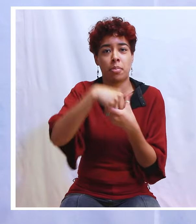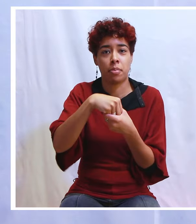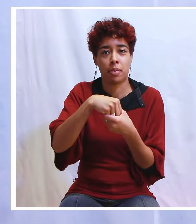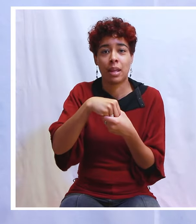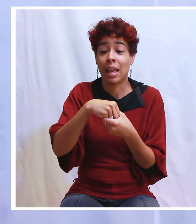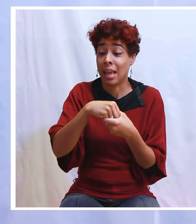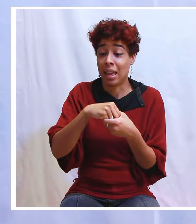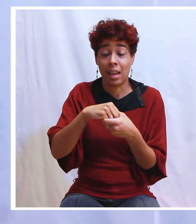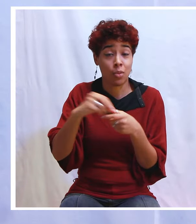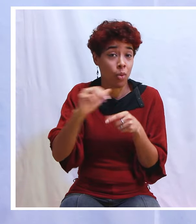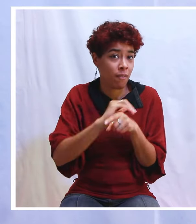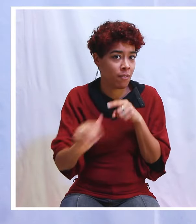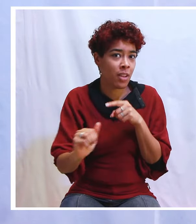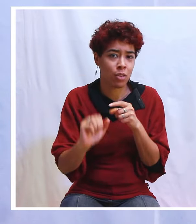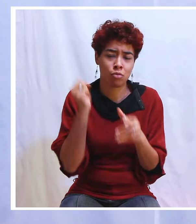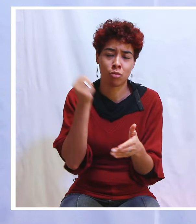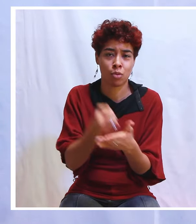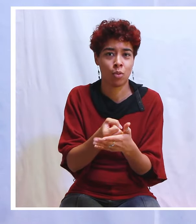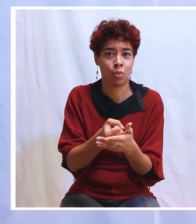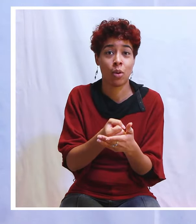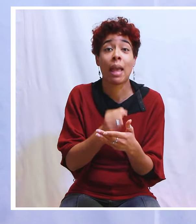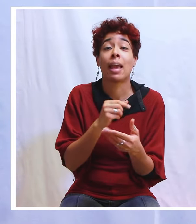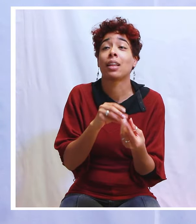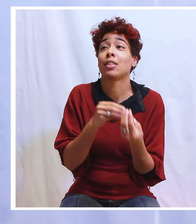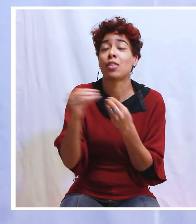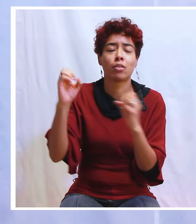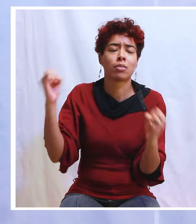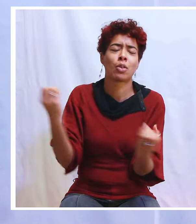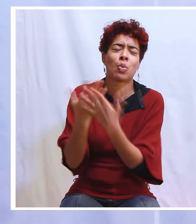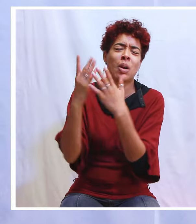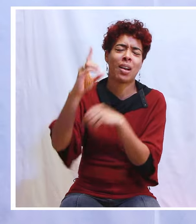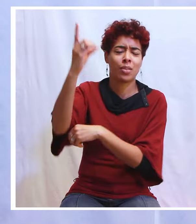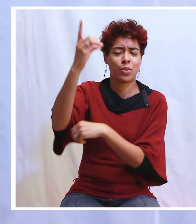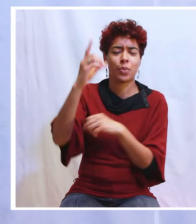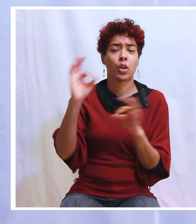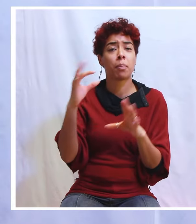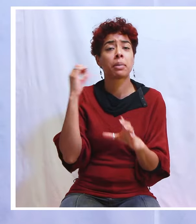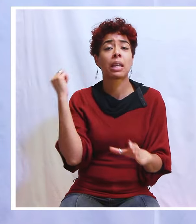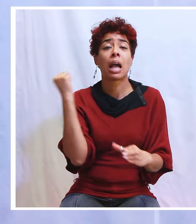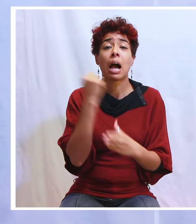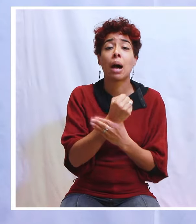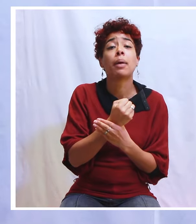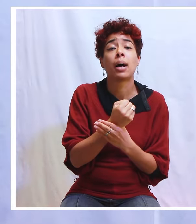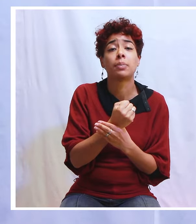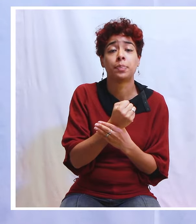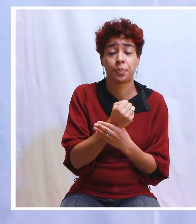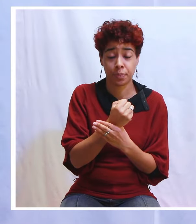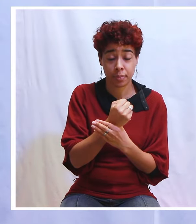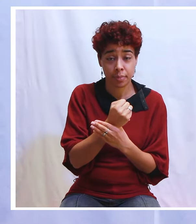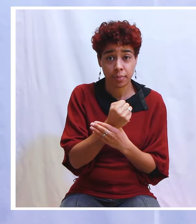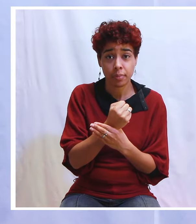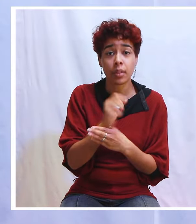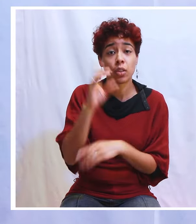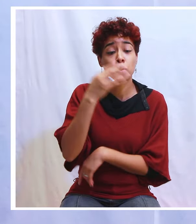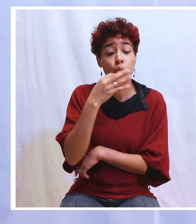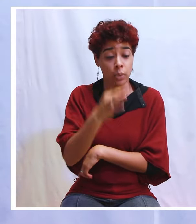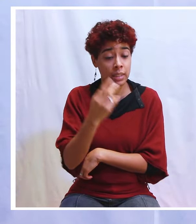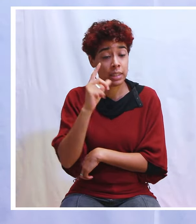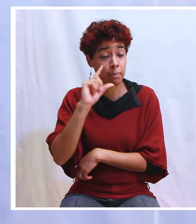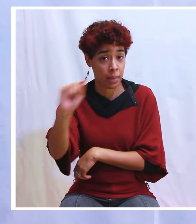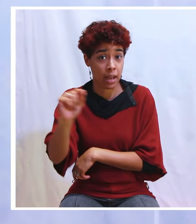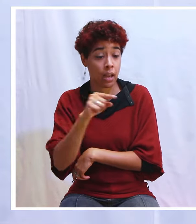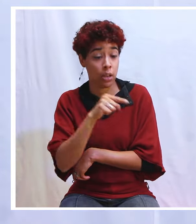La Bible nous parle de la foi d'Abraham. Et Abraham a fait comme Jacob. Quand Dieu lui a dit de partir, il va obéir.